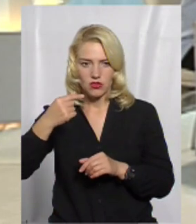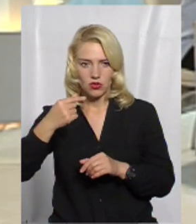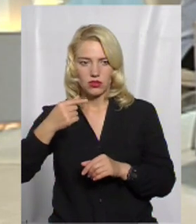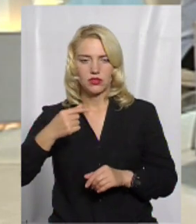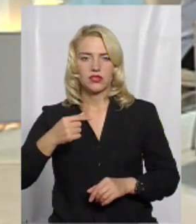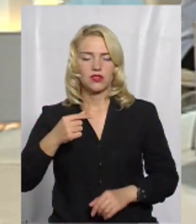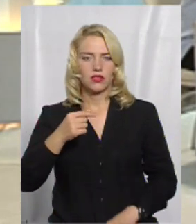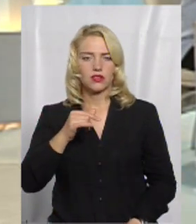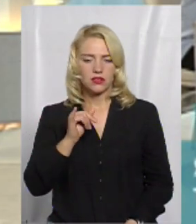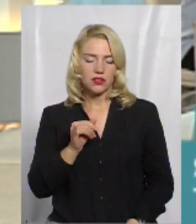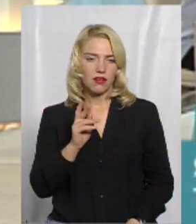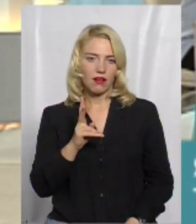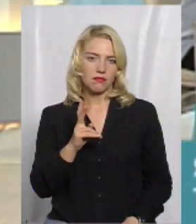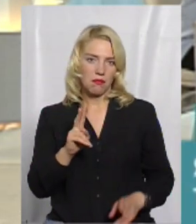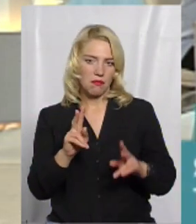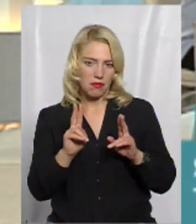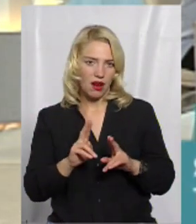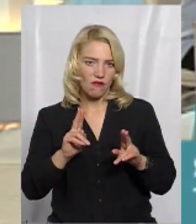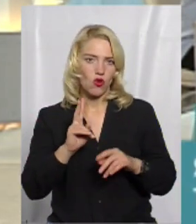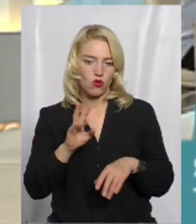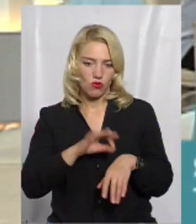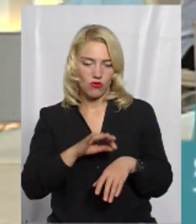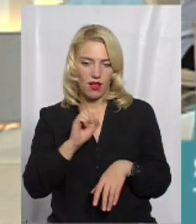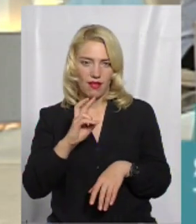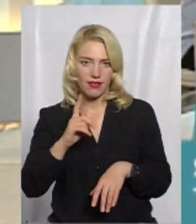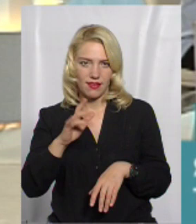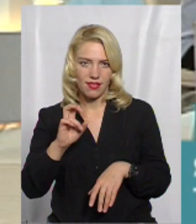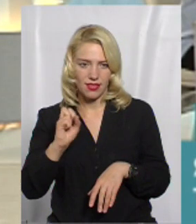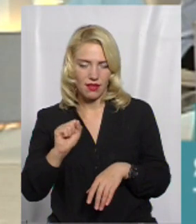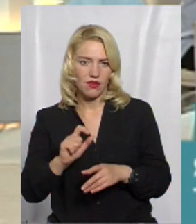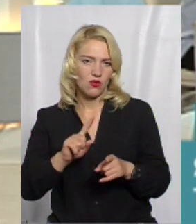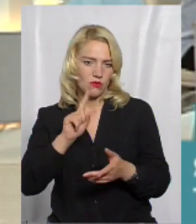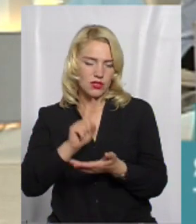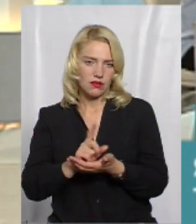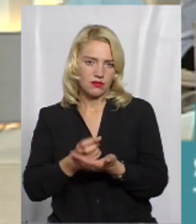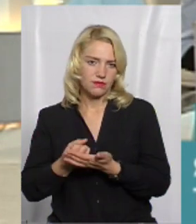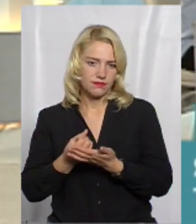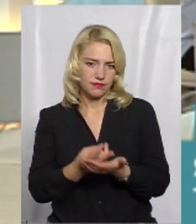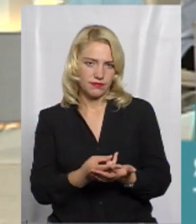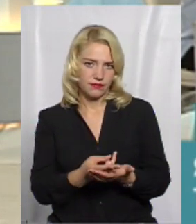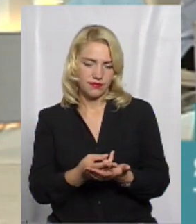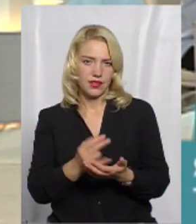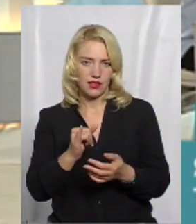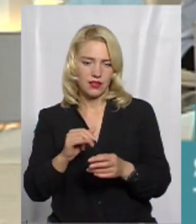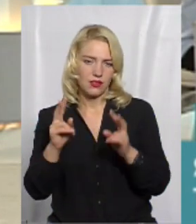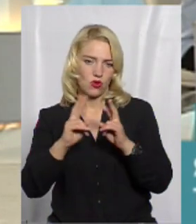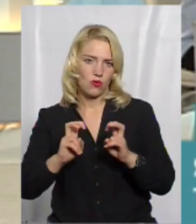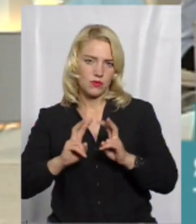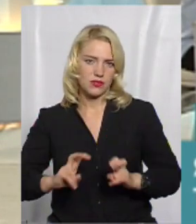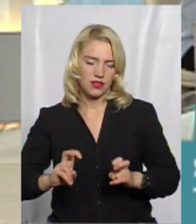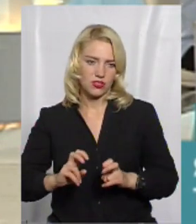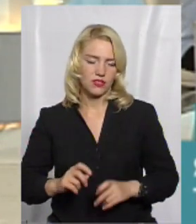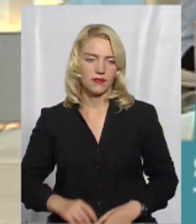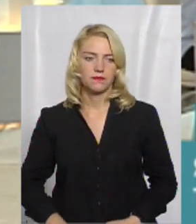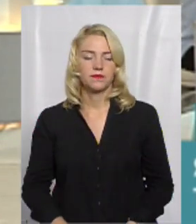БЛ, і, як правило, всі хворі з ангіною потребують або госпіталізації, або хоча б обстеження на даної